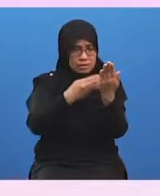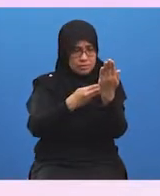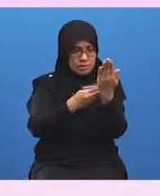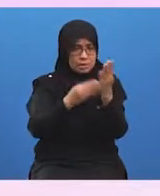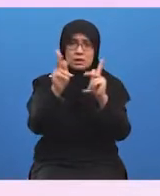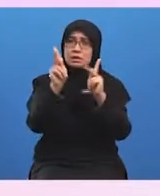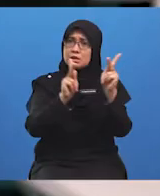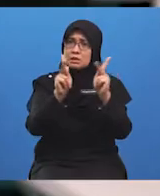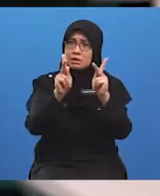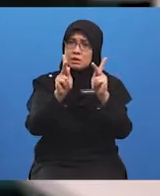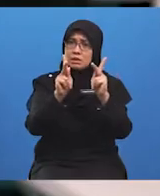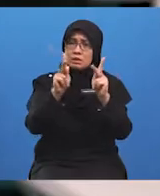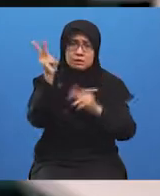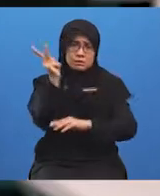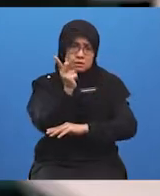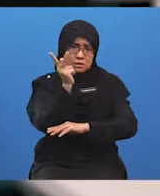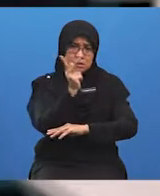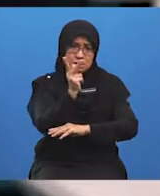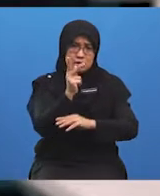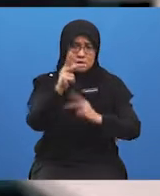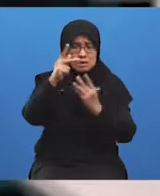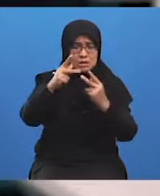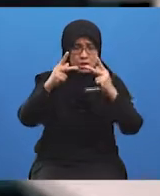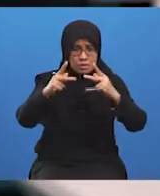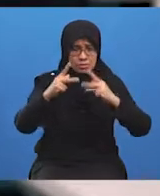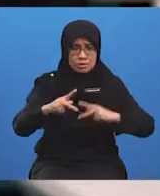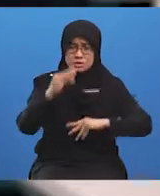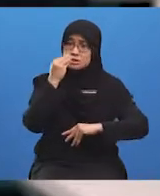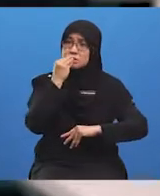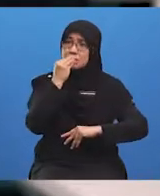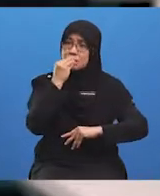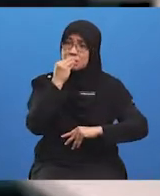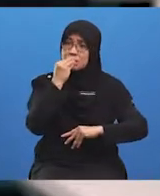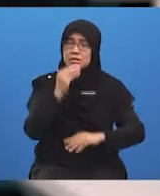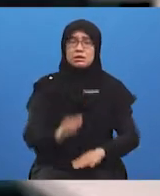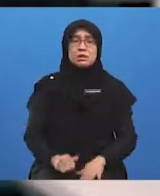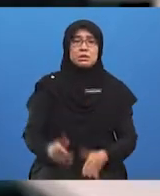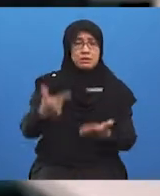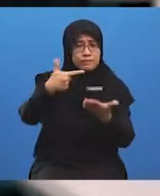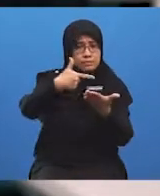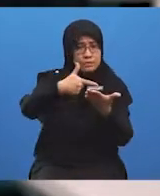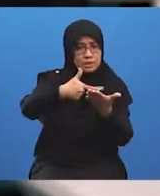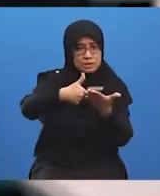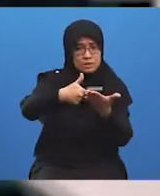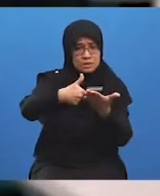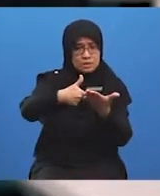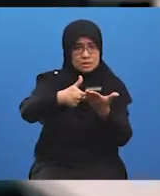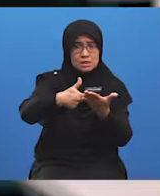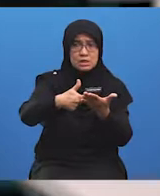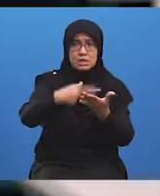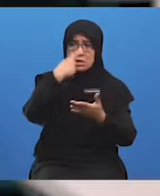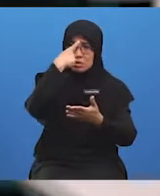Dan akhirnya masalah ini, iaitu masalah untuk mendapatkan tempat atau lokasi yang